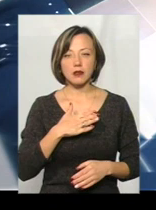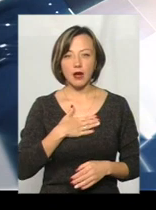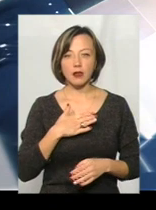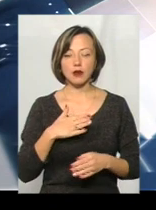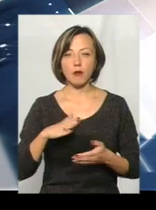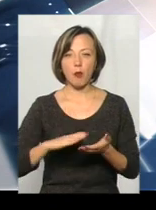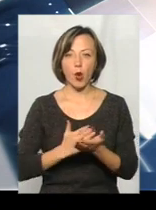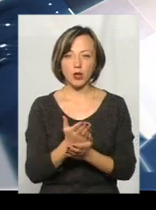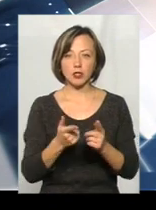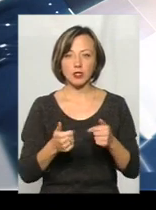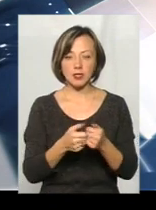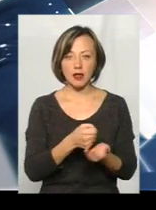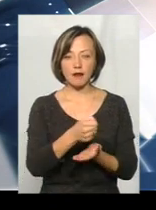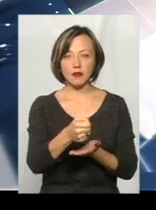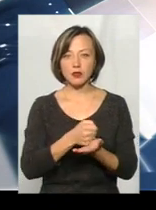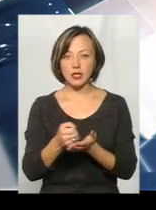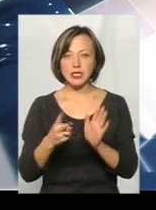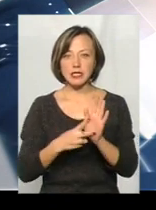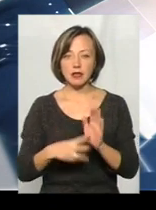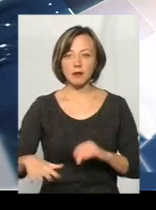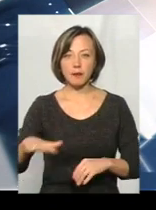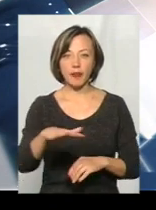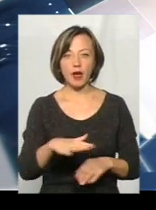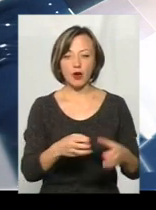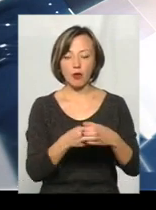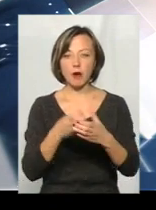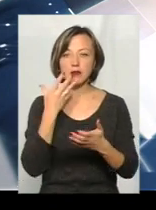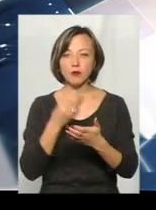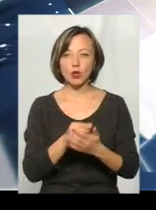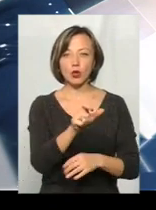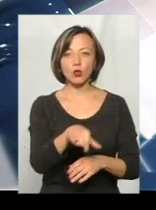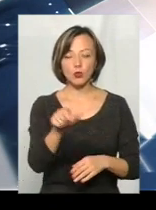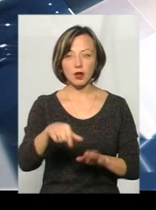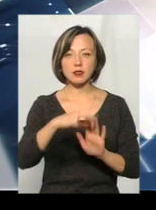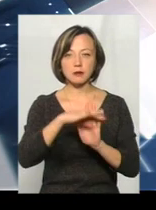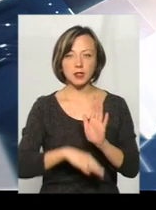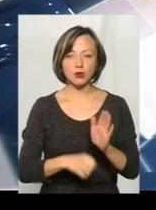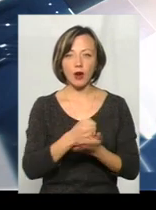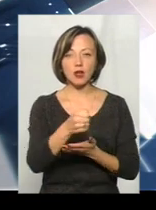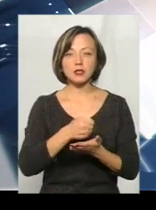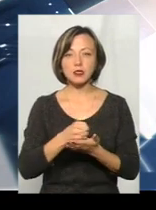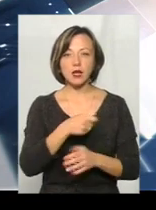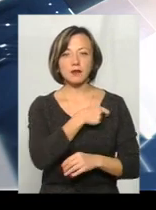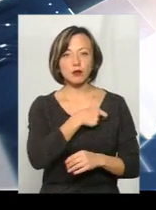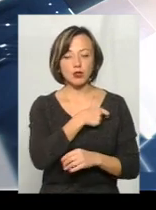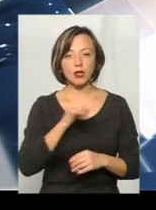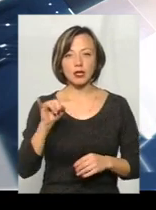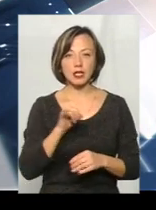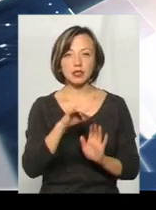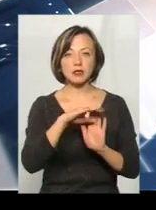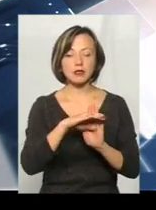по всіх семи тергромадах своїх людей список кандидатів-депутати і